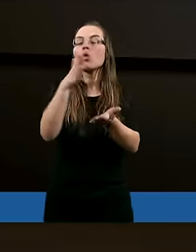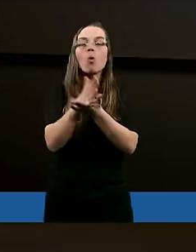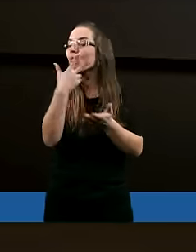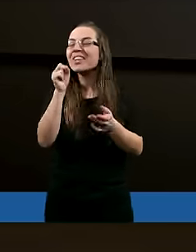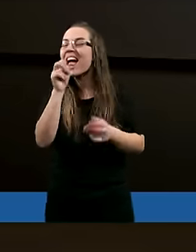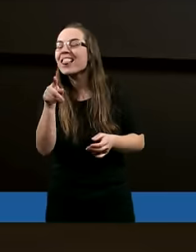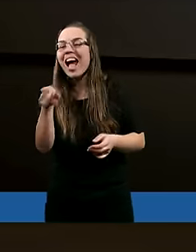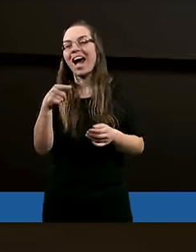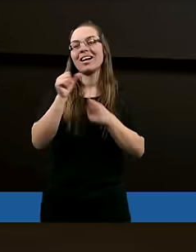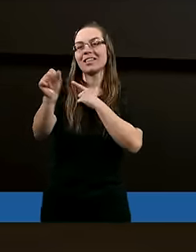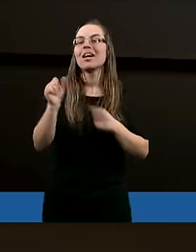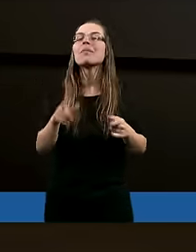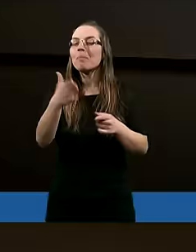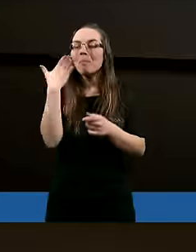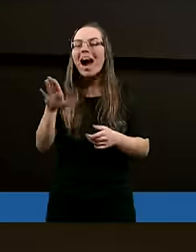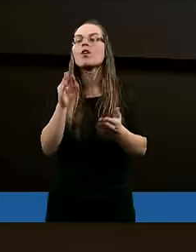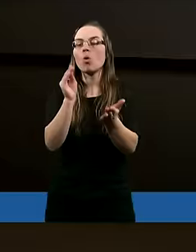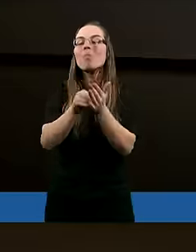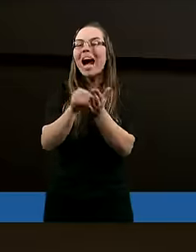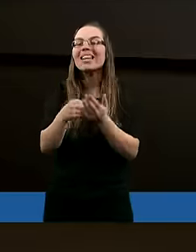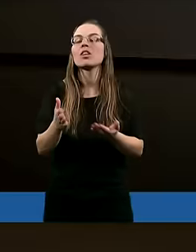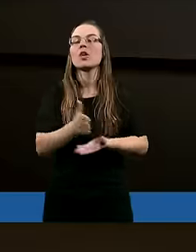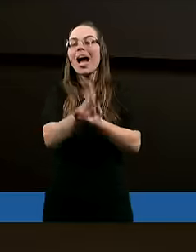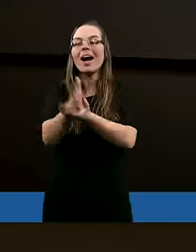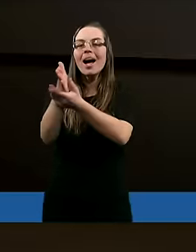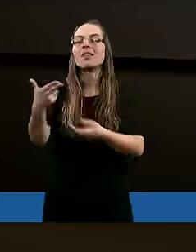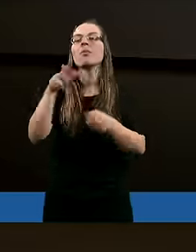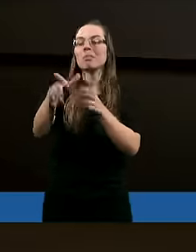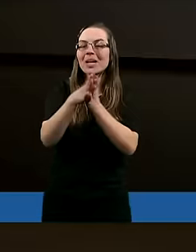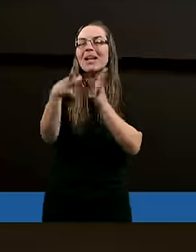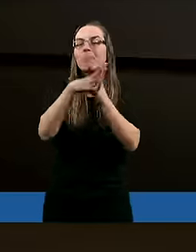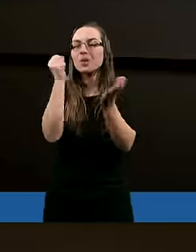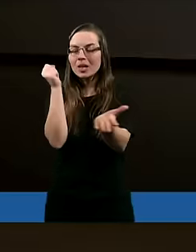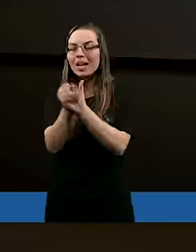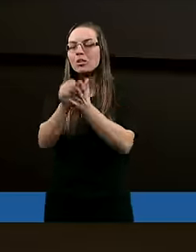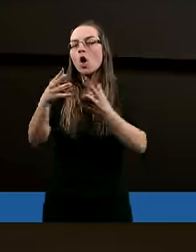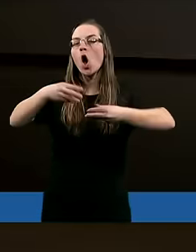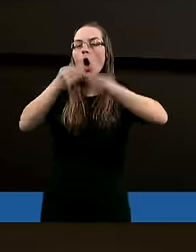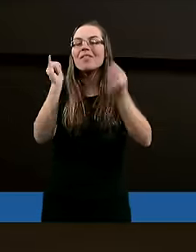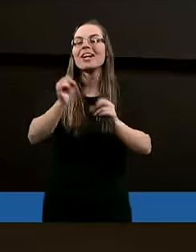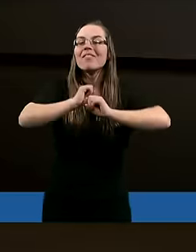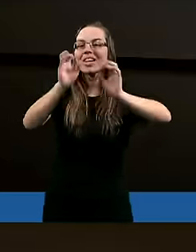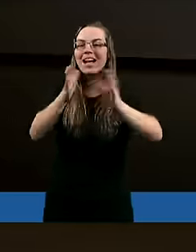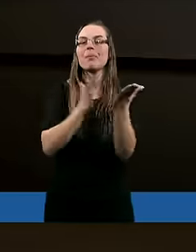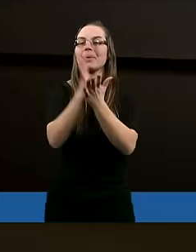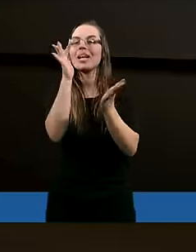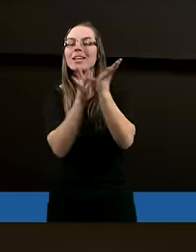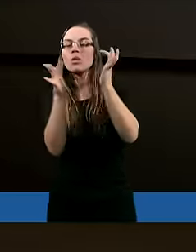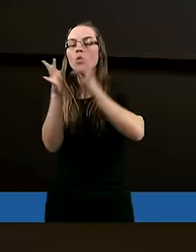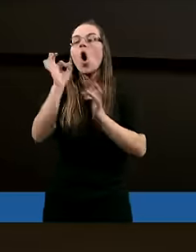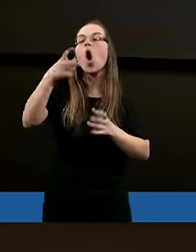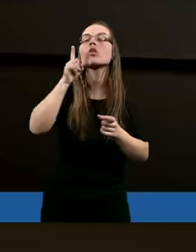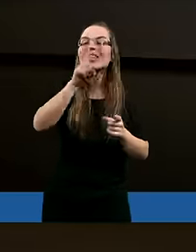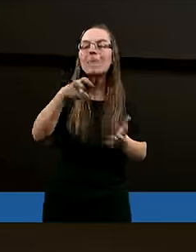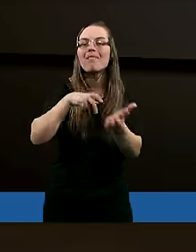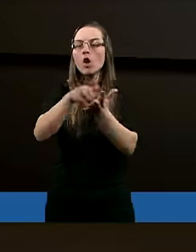jest to. Czyli mamy bardzo praktyczne rady przez te przykazania, które są rozwinięte i wyjaśnione przez Jezusa, o co je naprawdę